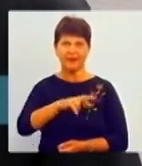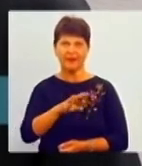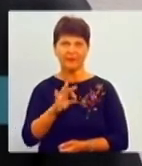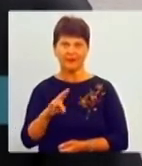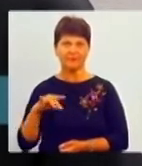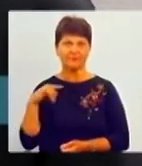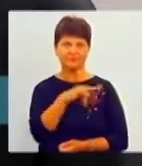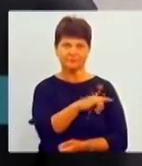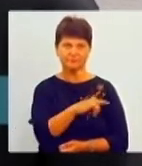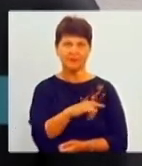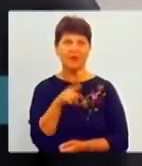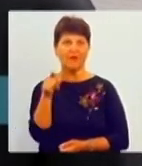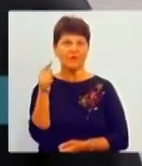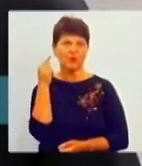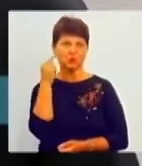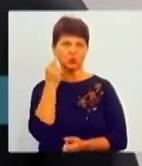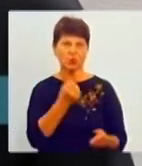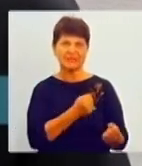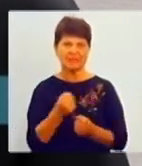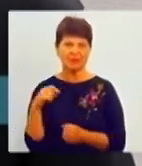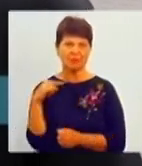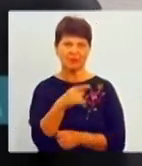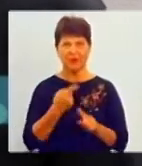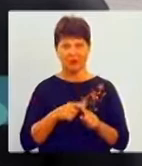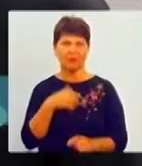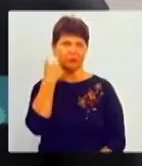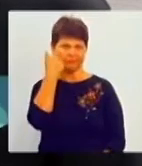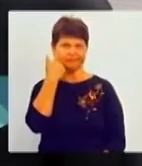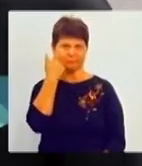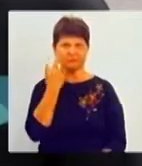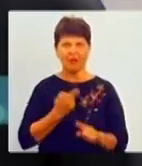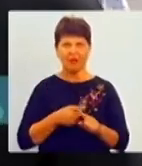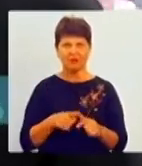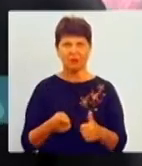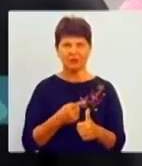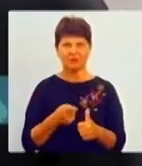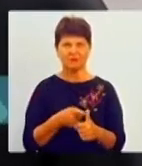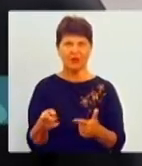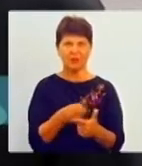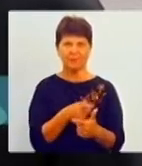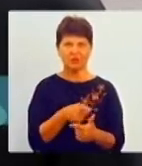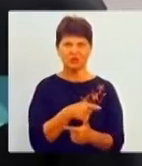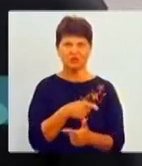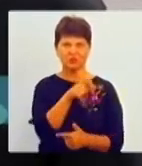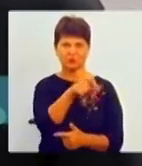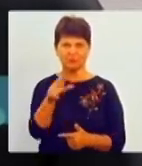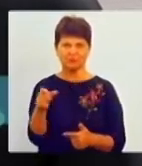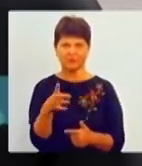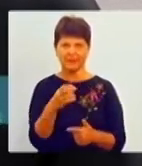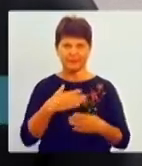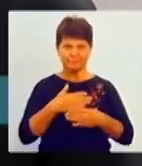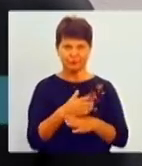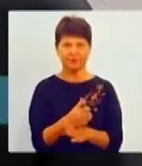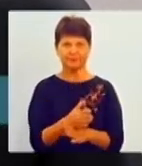чули ви про затримки, як затримують літаки? Слышав, це дуже позорно. Це називається, між собою хлопці не поділили. Ось і все.